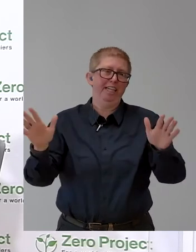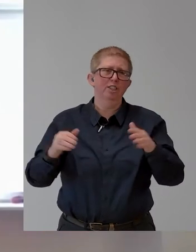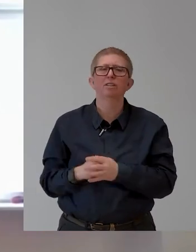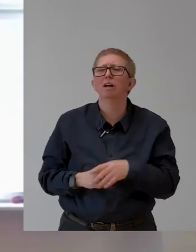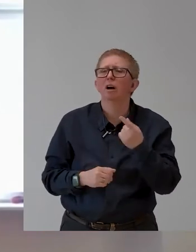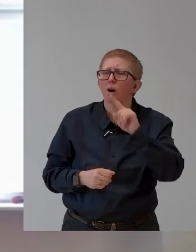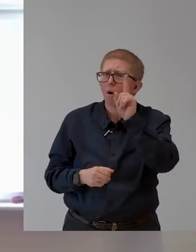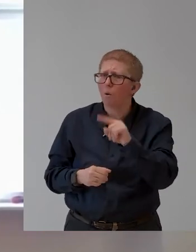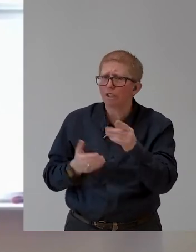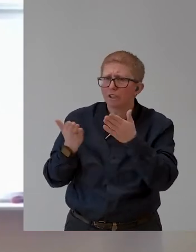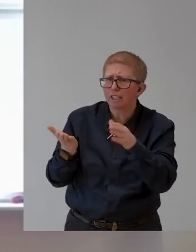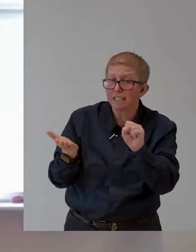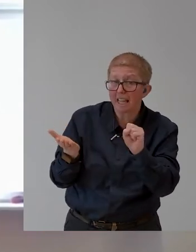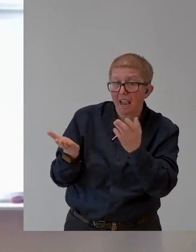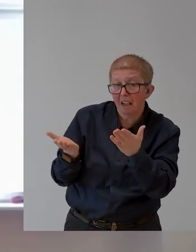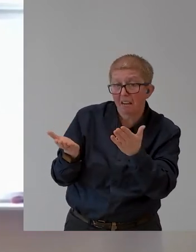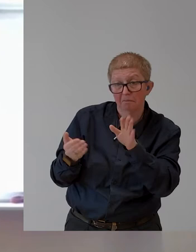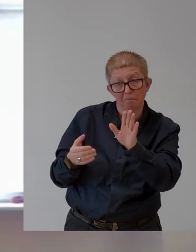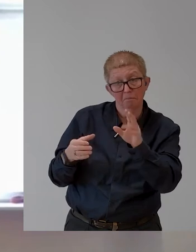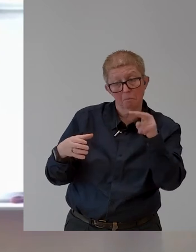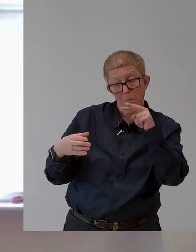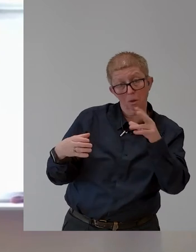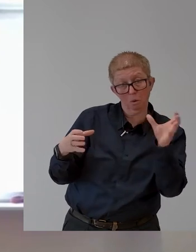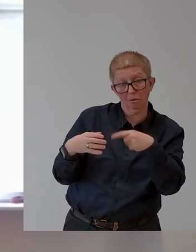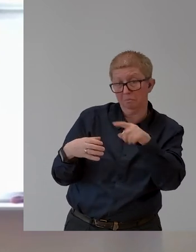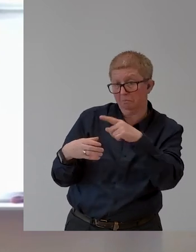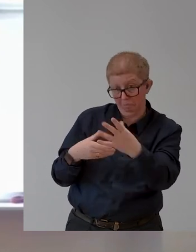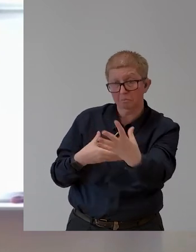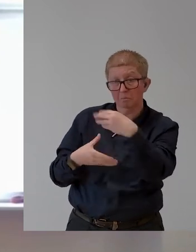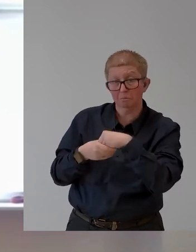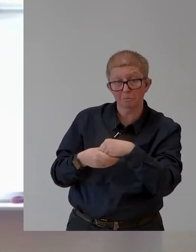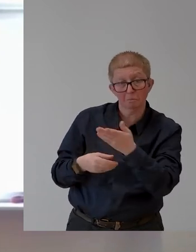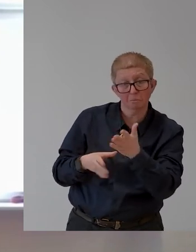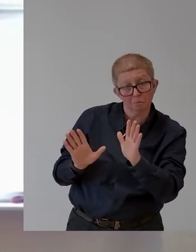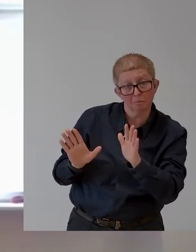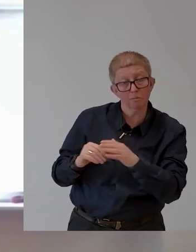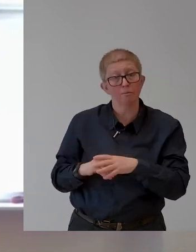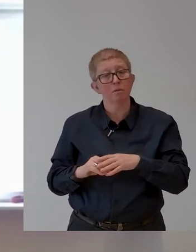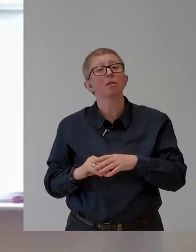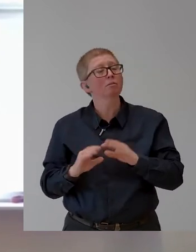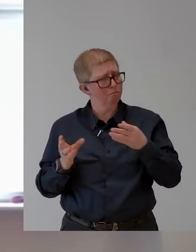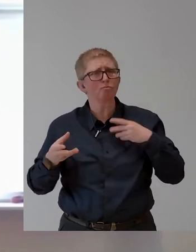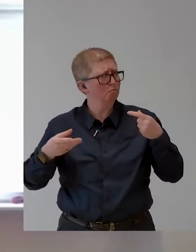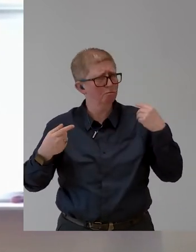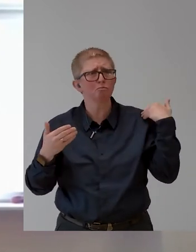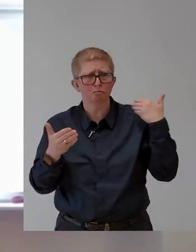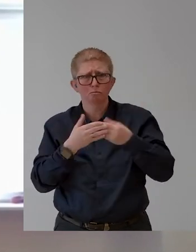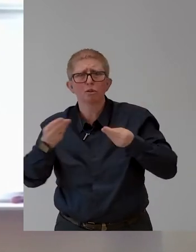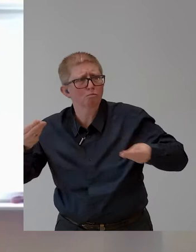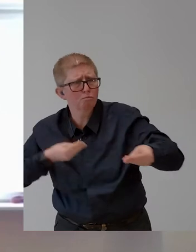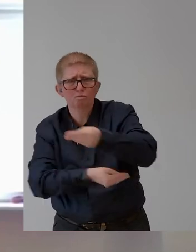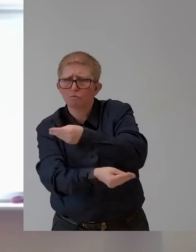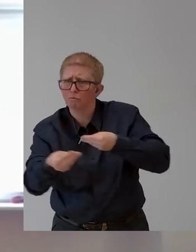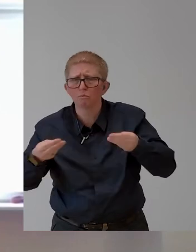Wir als Monitoring-Ausschuss sind ganz gut eingebunden. Wir sind auch in einem sehr guten Austausch grundsätzlich mit dem Sozialministerium. Wir möchten natürlich nur